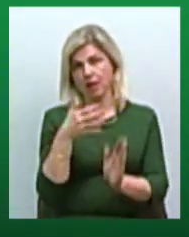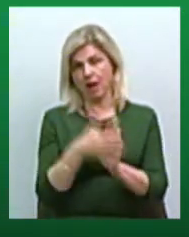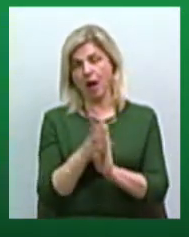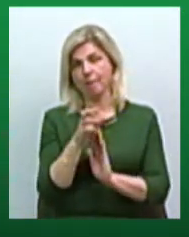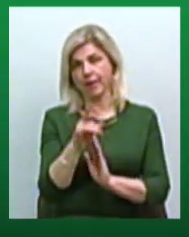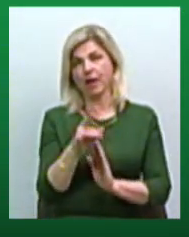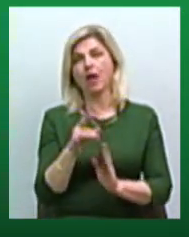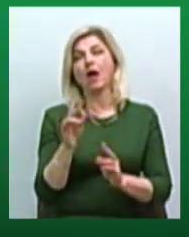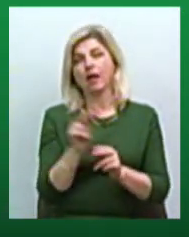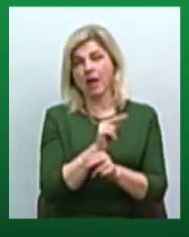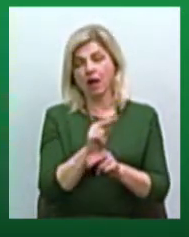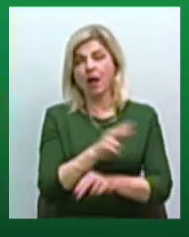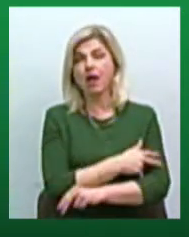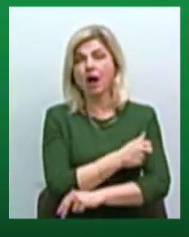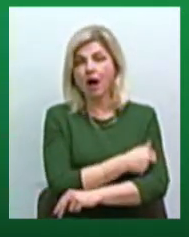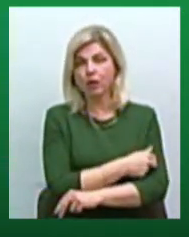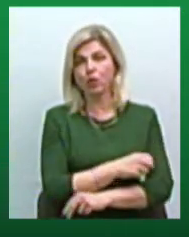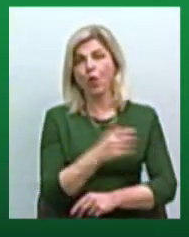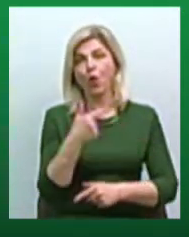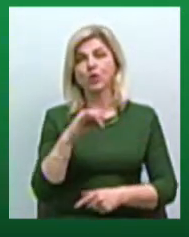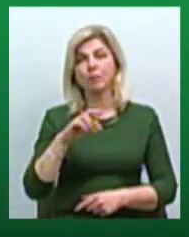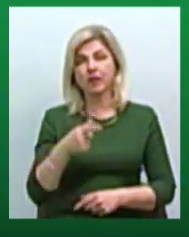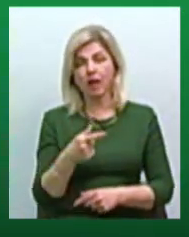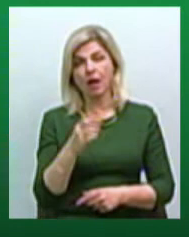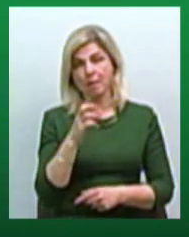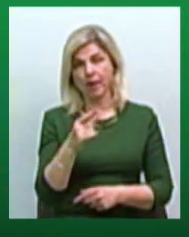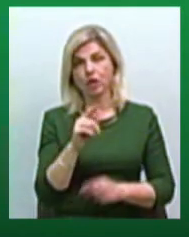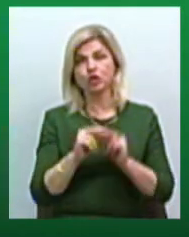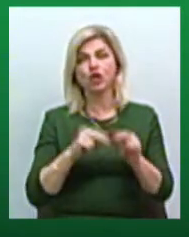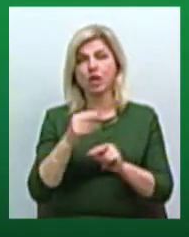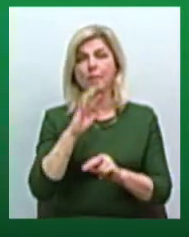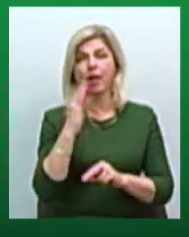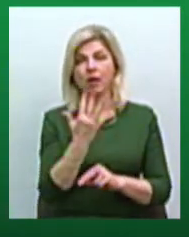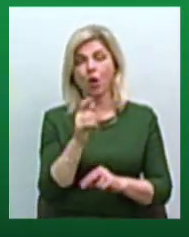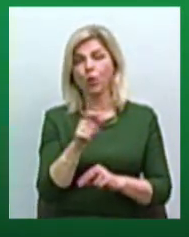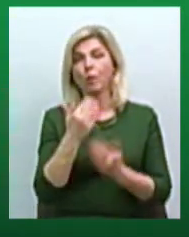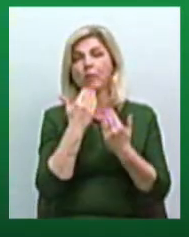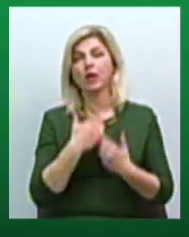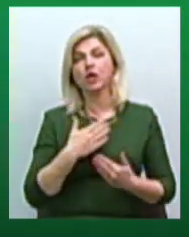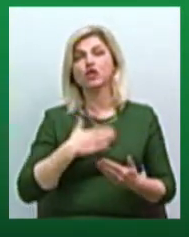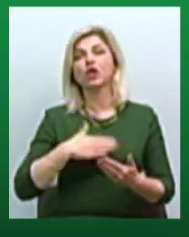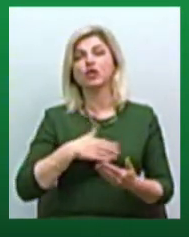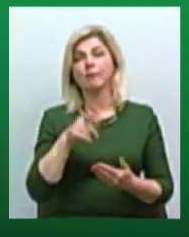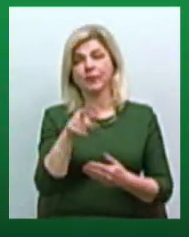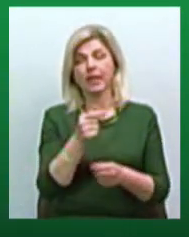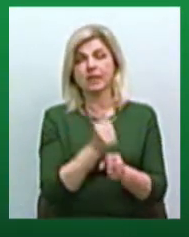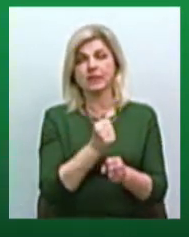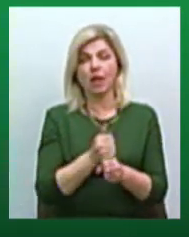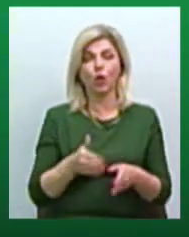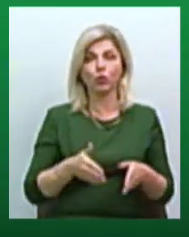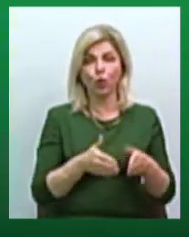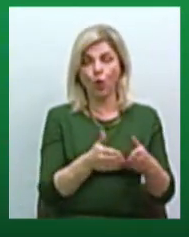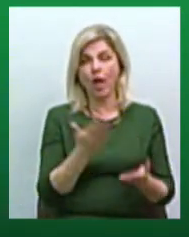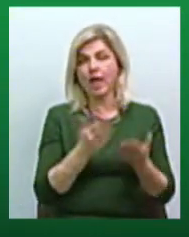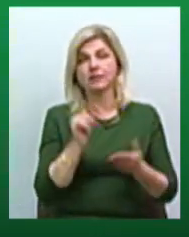лікарню як центр госпітального округу і через п'ять років мене запитали б люди, а на що ти зробив дорогу до лікарні, якщо там немає ні лікарів,